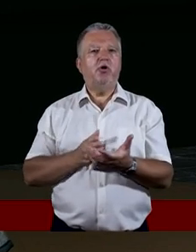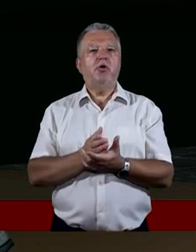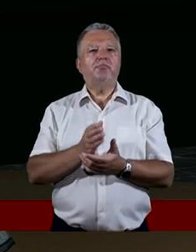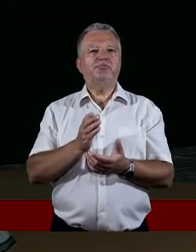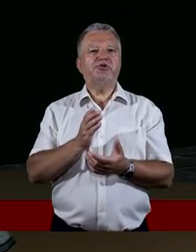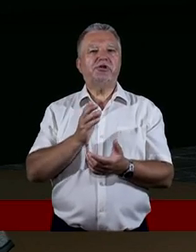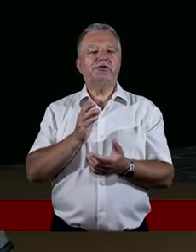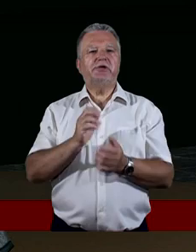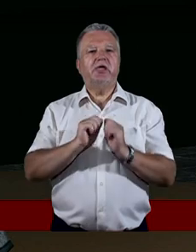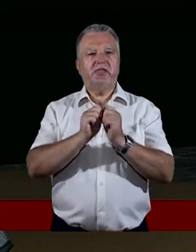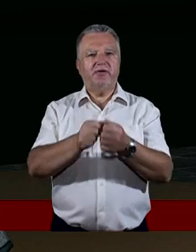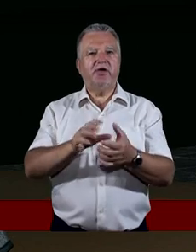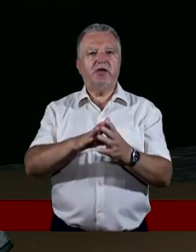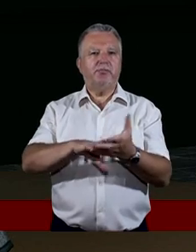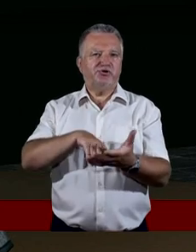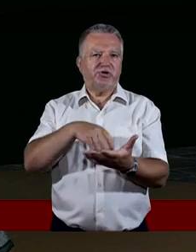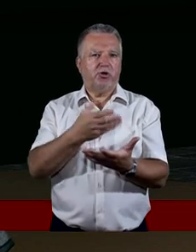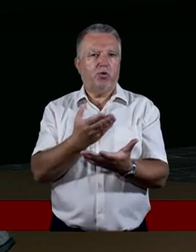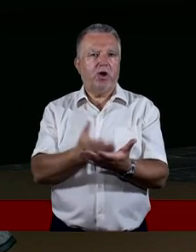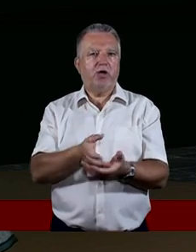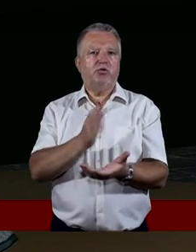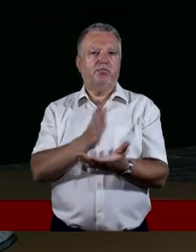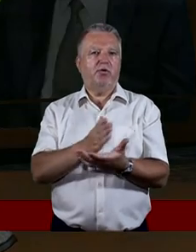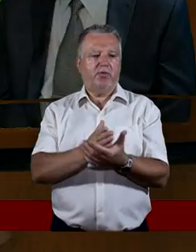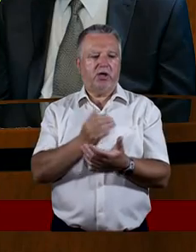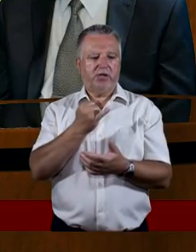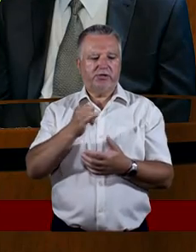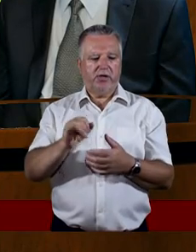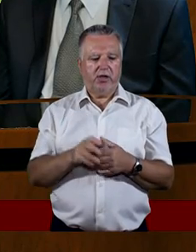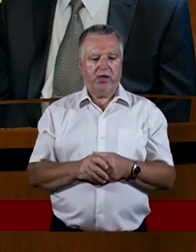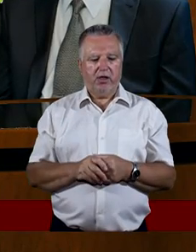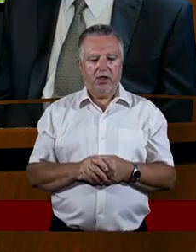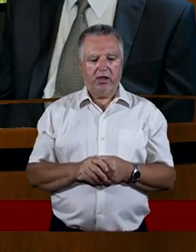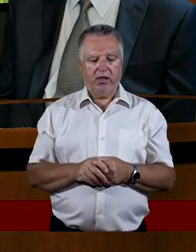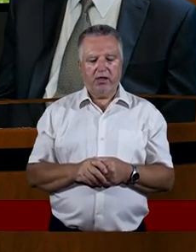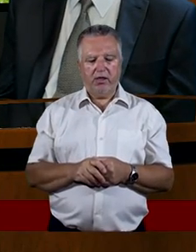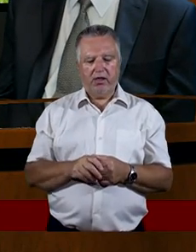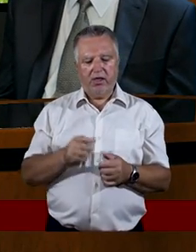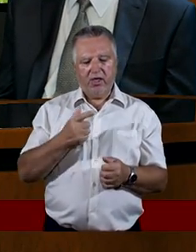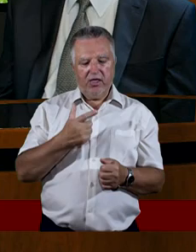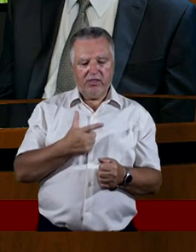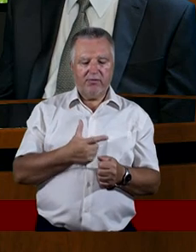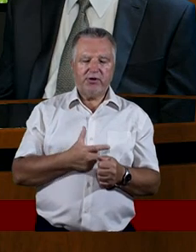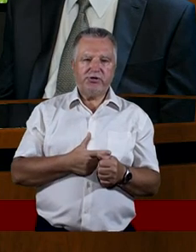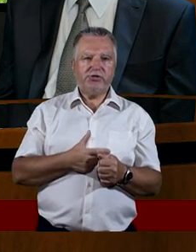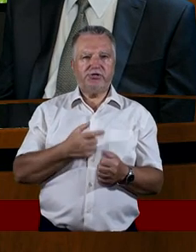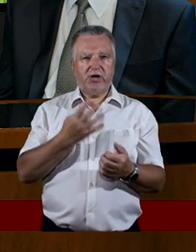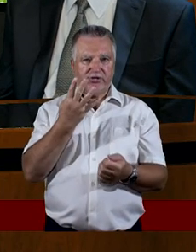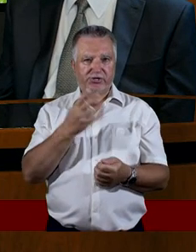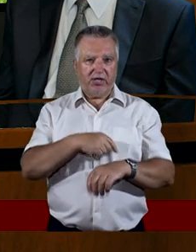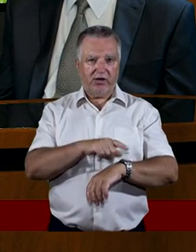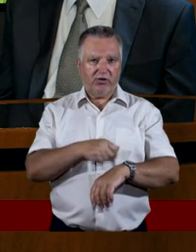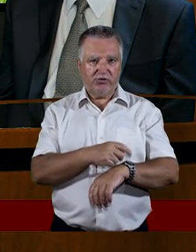przykładu, przez pomaganie innym. No tak, ale musimy usłyszeć głos Boży. godziny na dobę powinnam